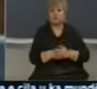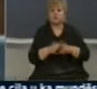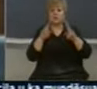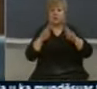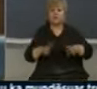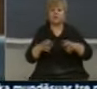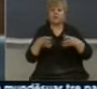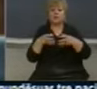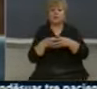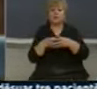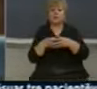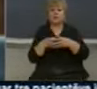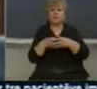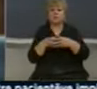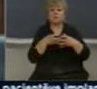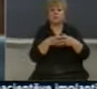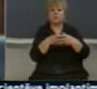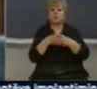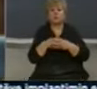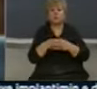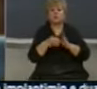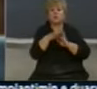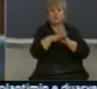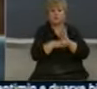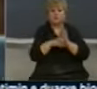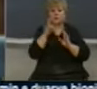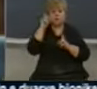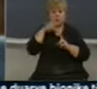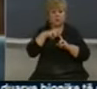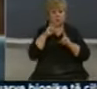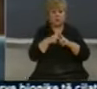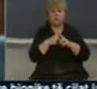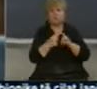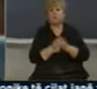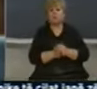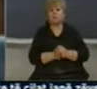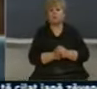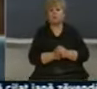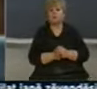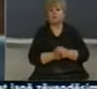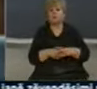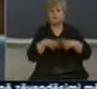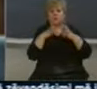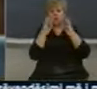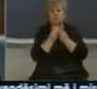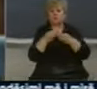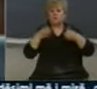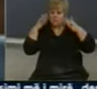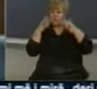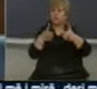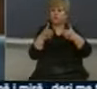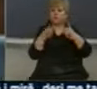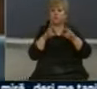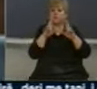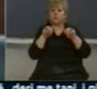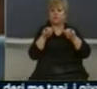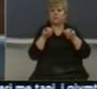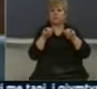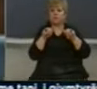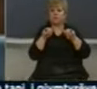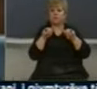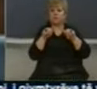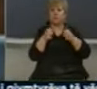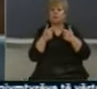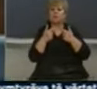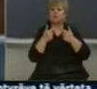komunitetet ligjë për RTK, ligjë për medjat, absolutisht ka fusha ku na jepet